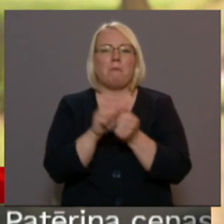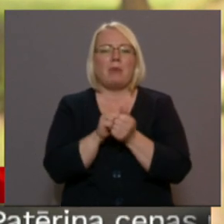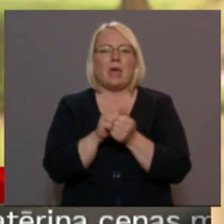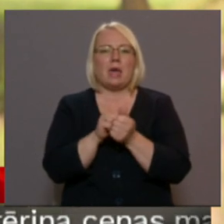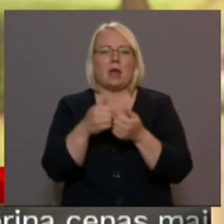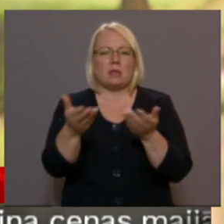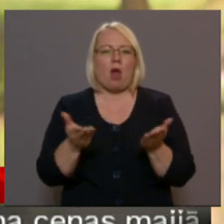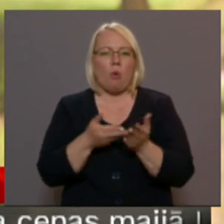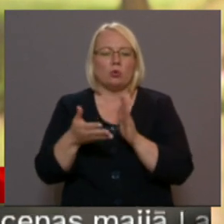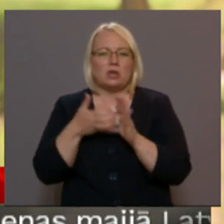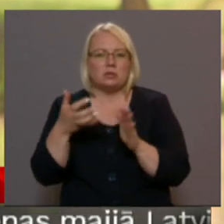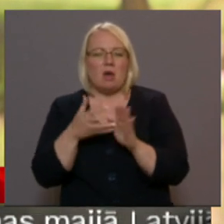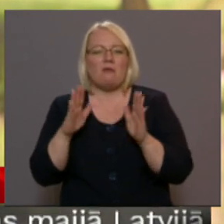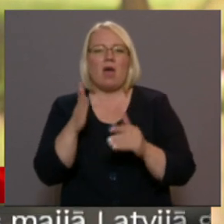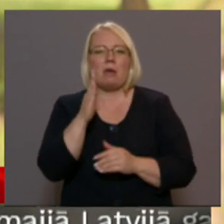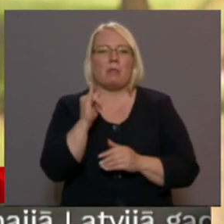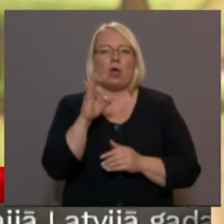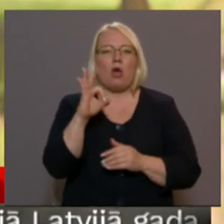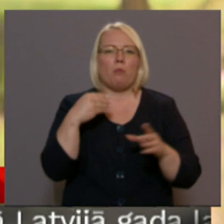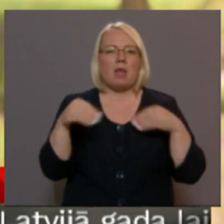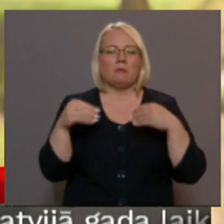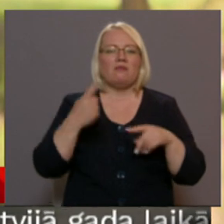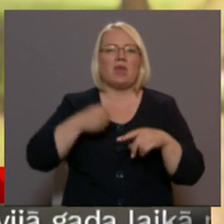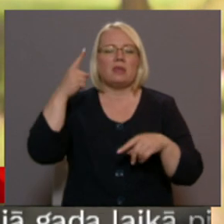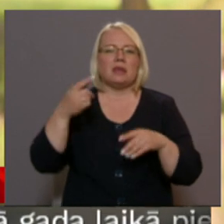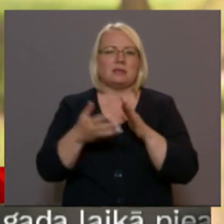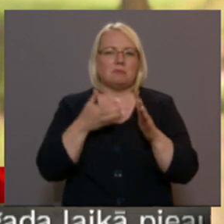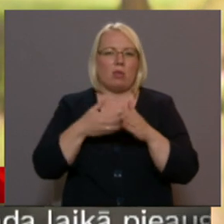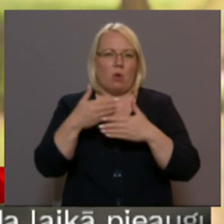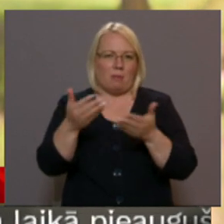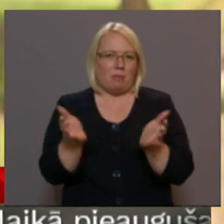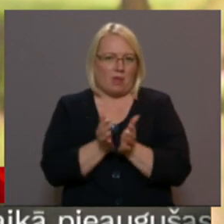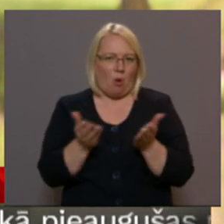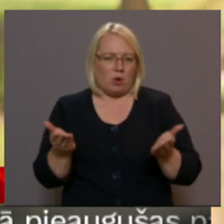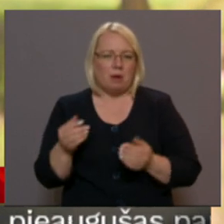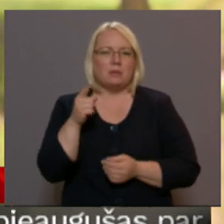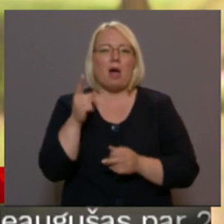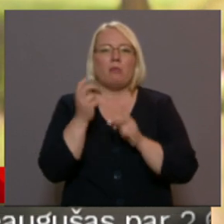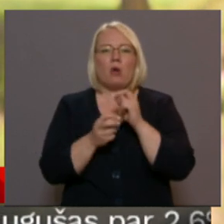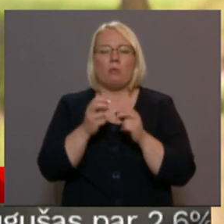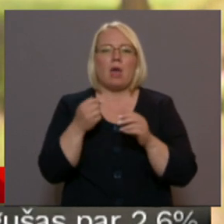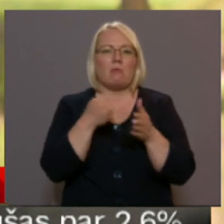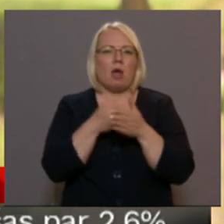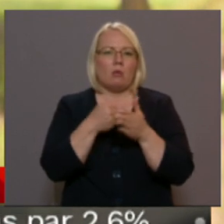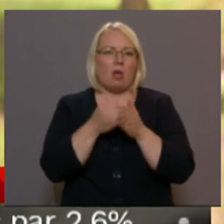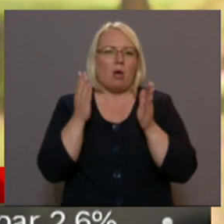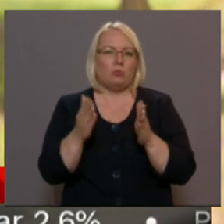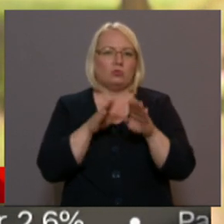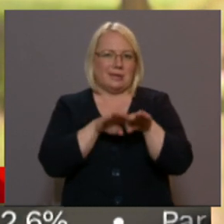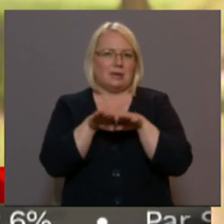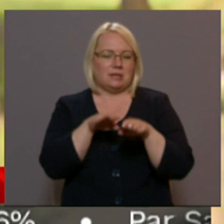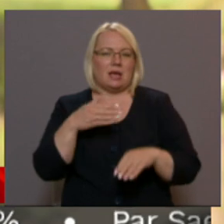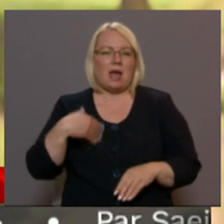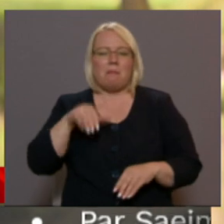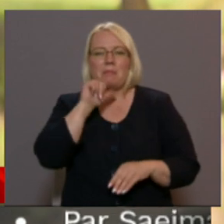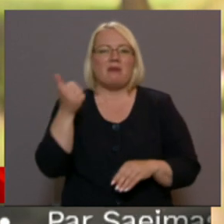vai uz bioplasmasas vienreiz lietojumiem trauciņiem, jo tā problēma jau vienkārši būs līdzīga. Mums